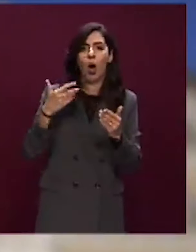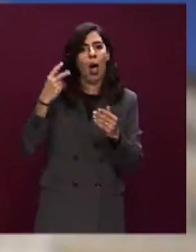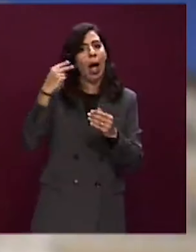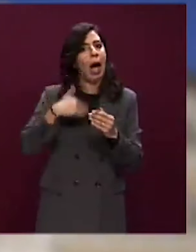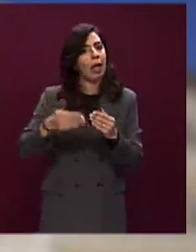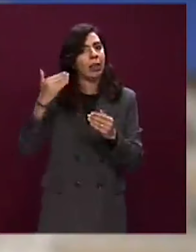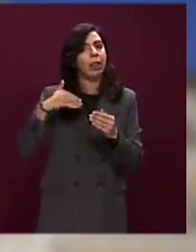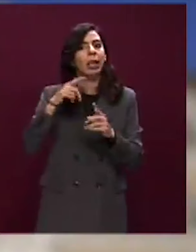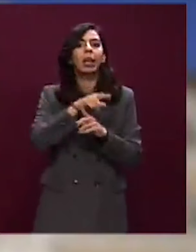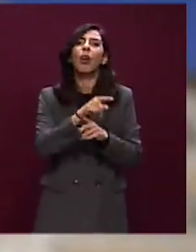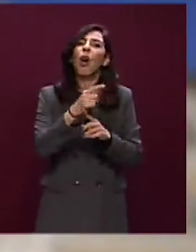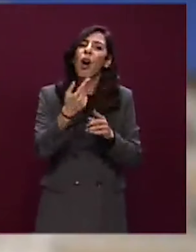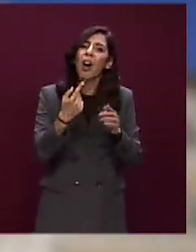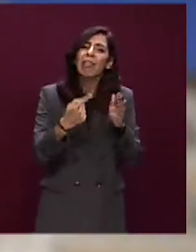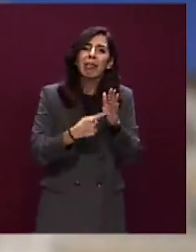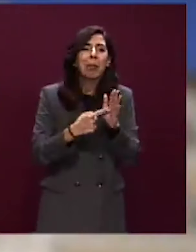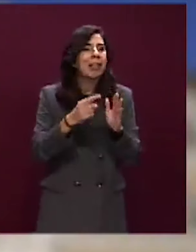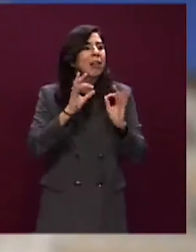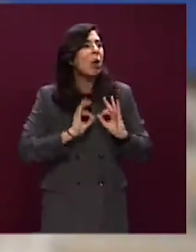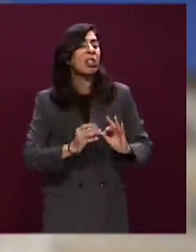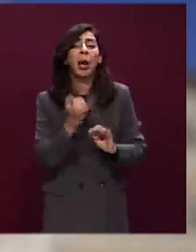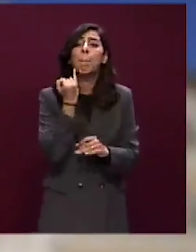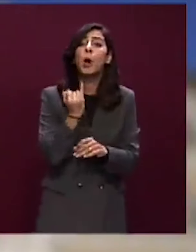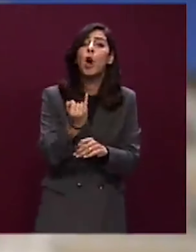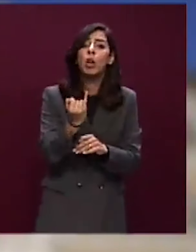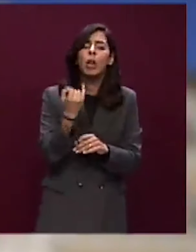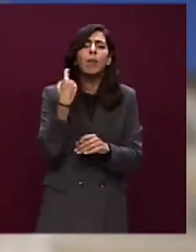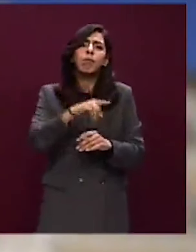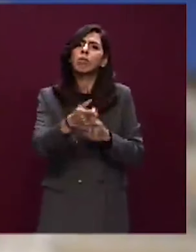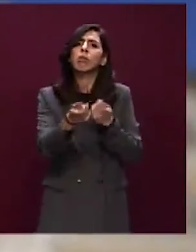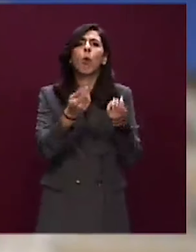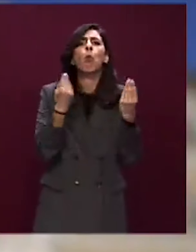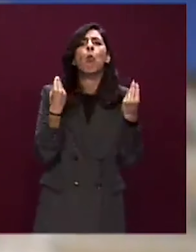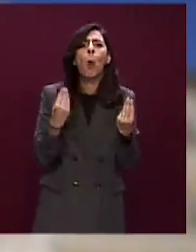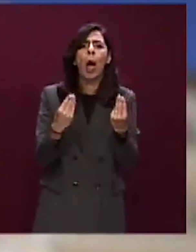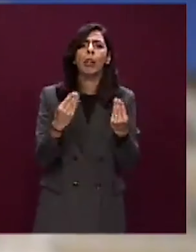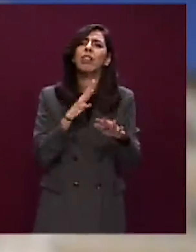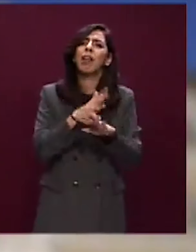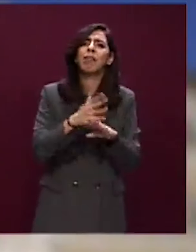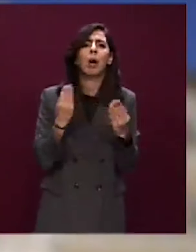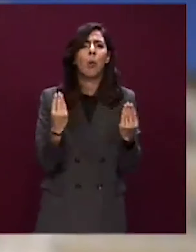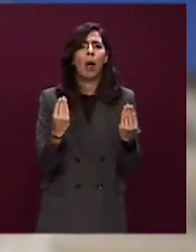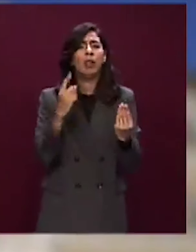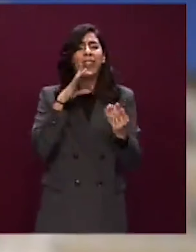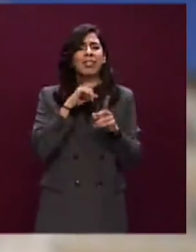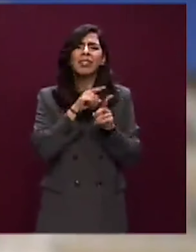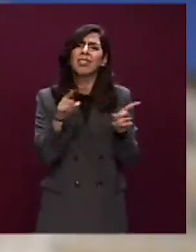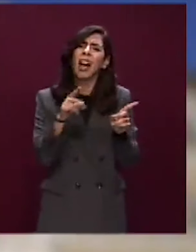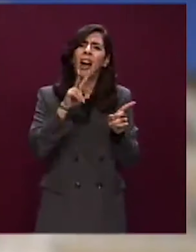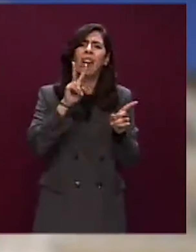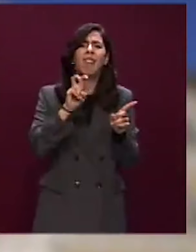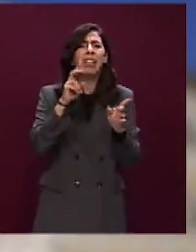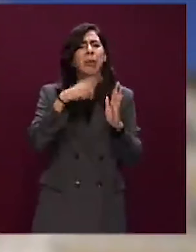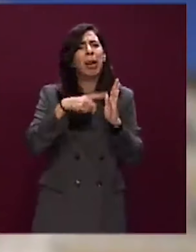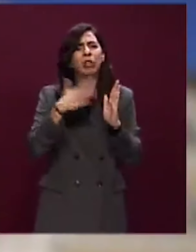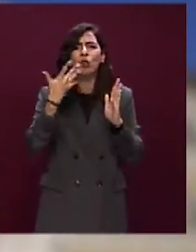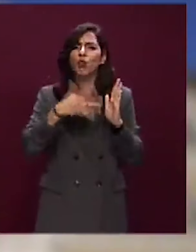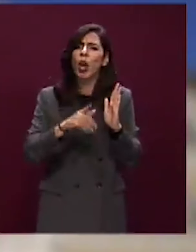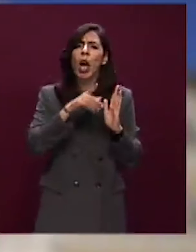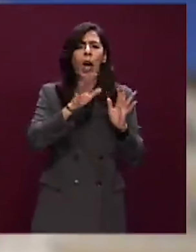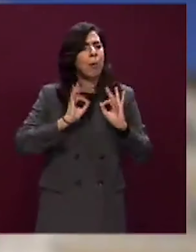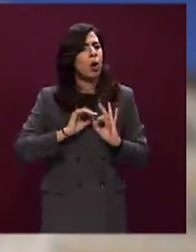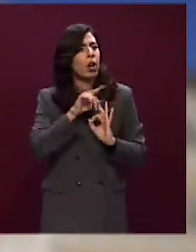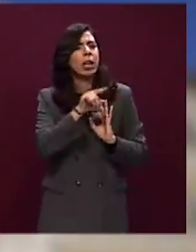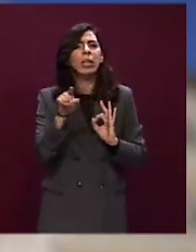forze dell'ordine? Su questo, quando si mette mano? Ma voi sapete che sono 20 mesi che le forze dell'ordine non